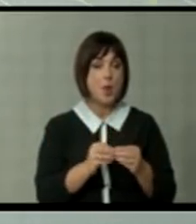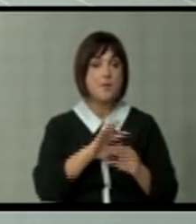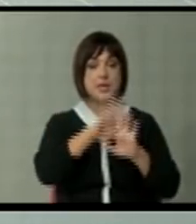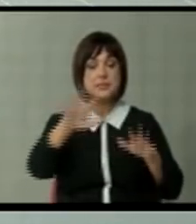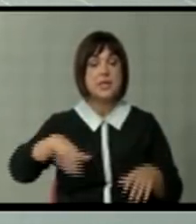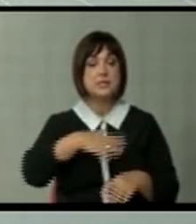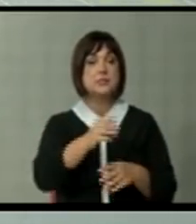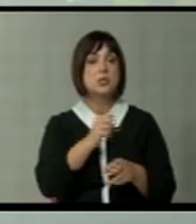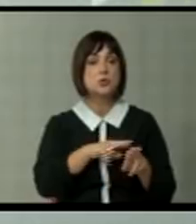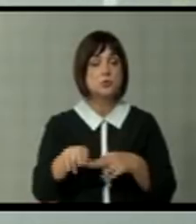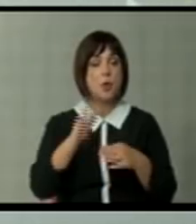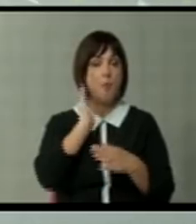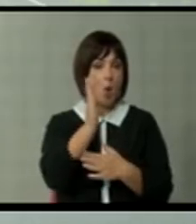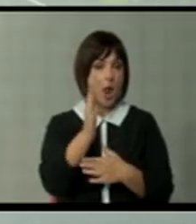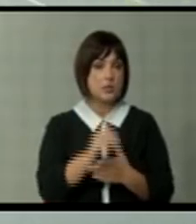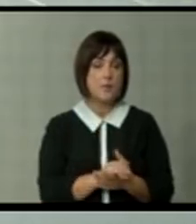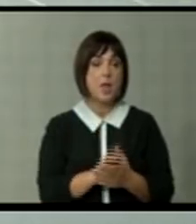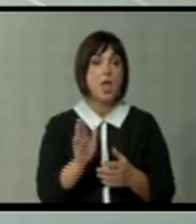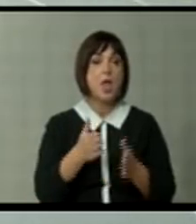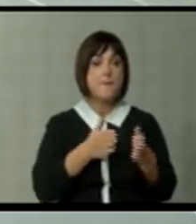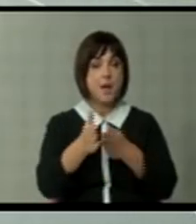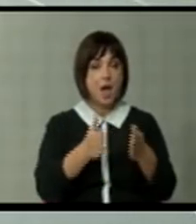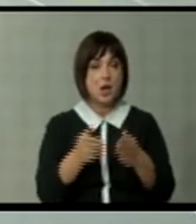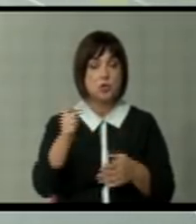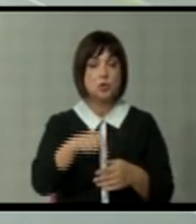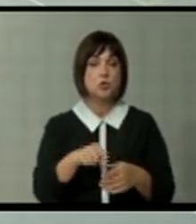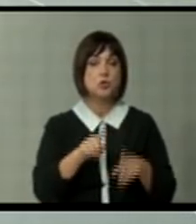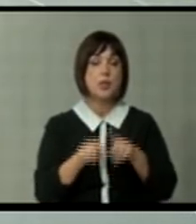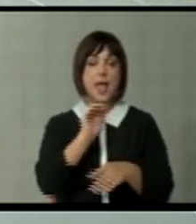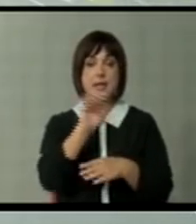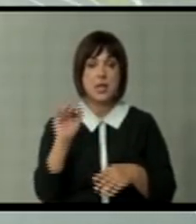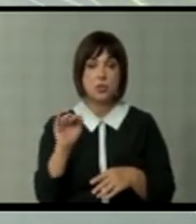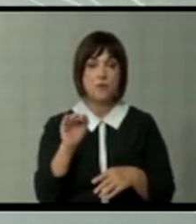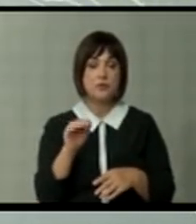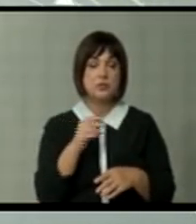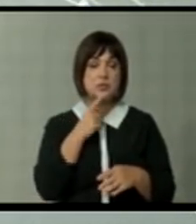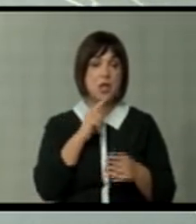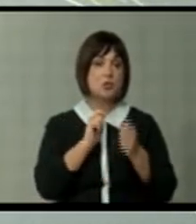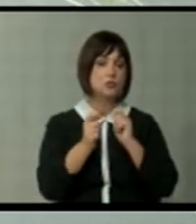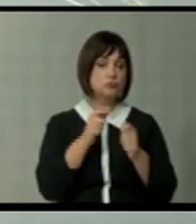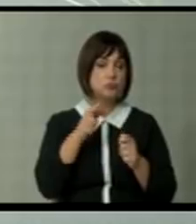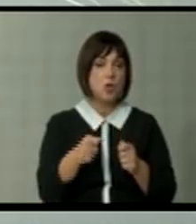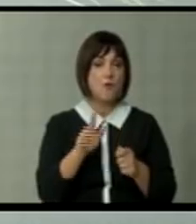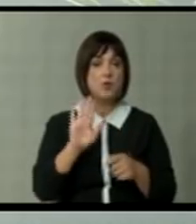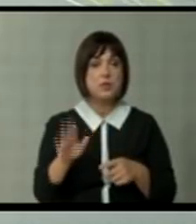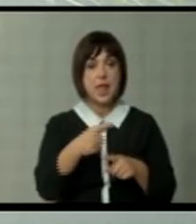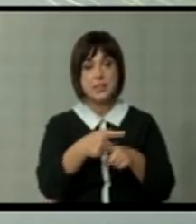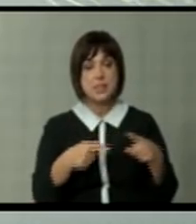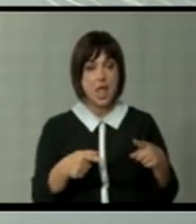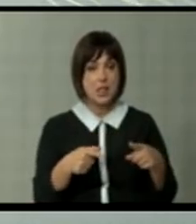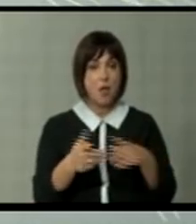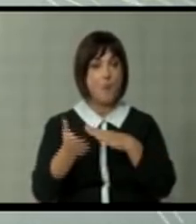на сите процеси понатаму. И паралелно тоа доаѓа со некој најави за некаквиси концепти од страна на веќе делот